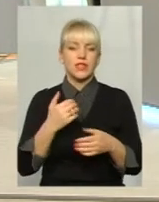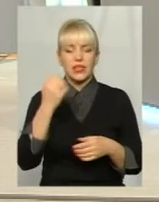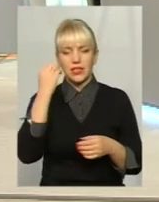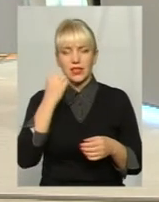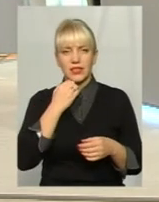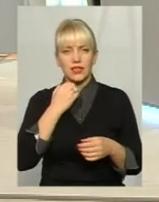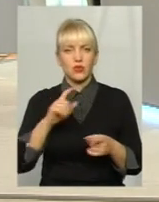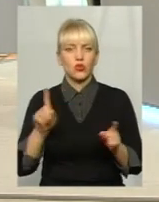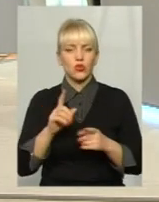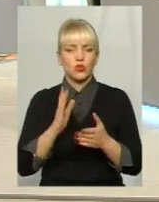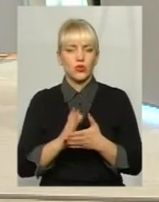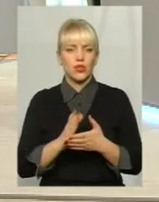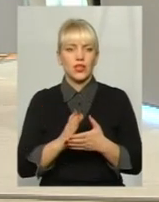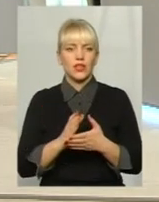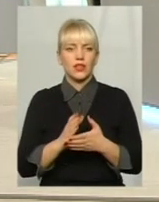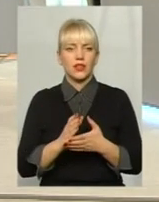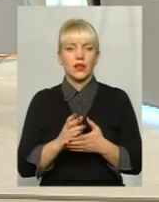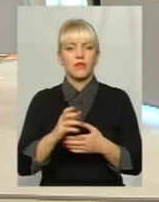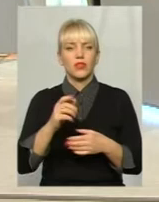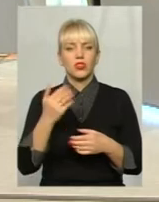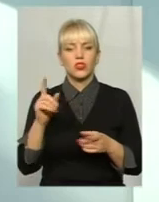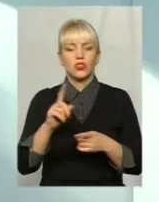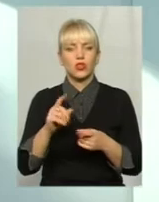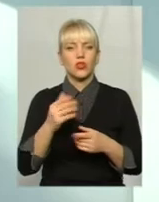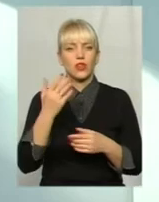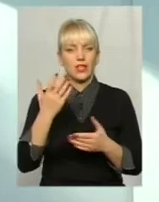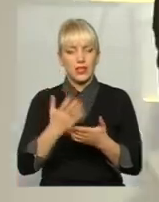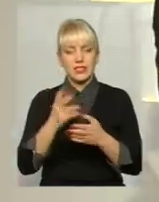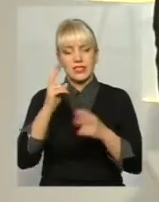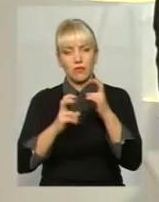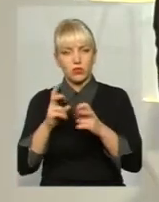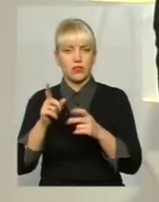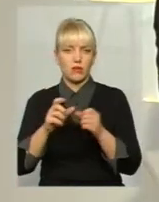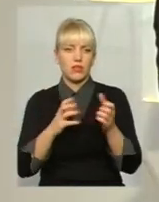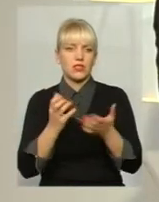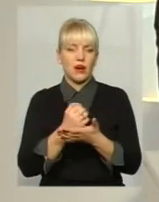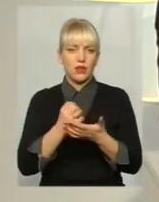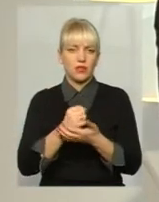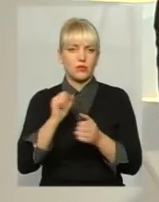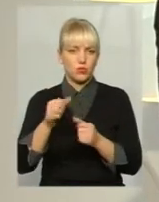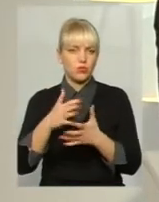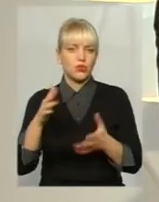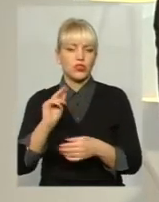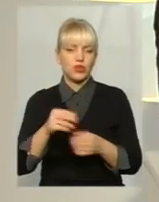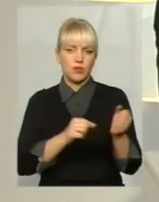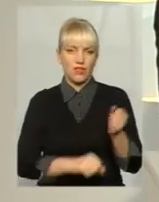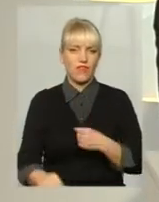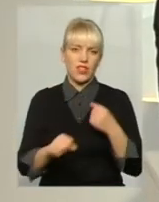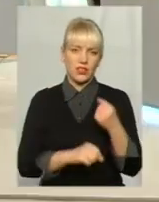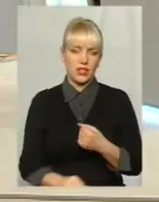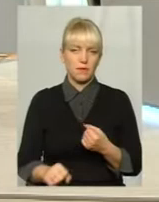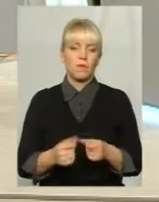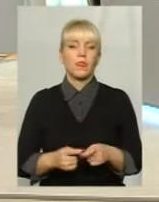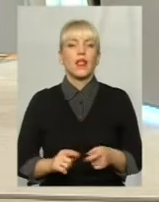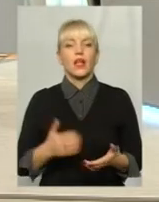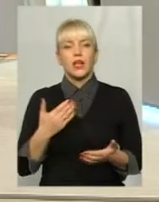на ринках більші кошти заробити, чим працюючи в житлово-комунальній сфері. А яка зарплата двірника? Ну, двірника в житлово